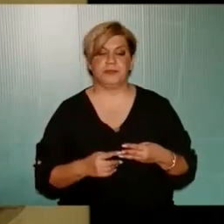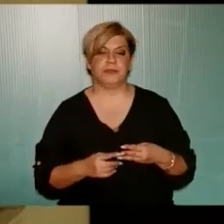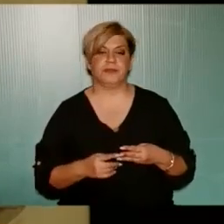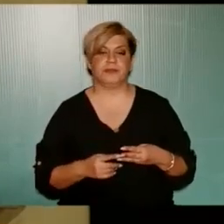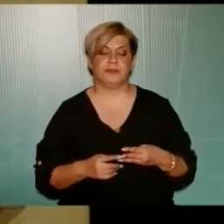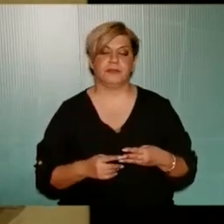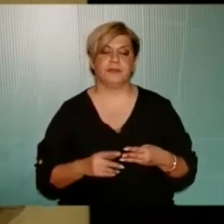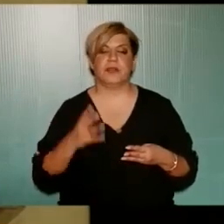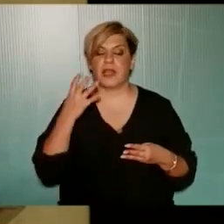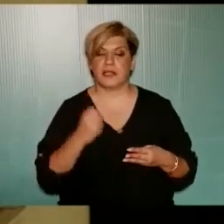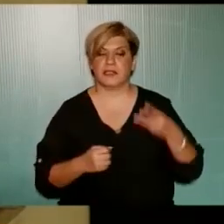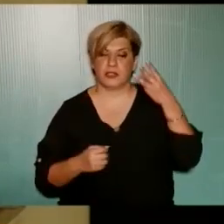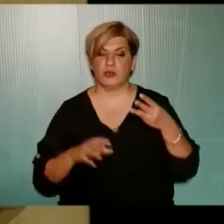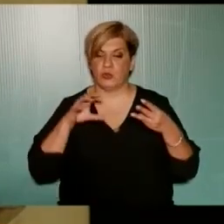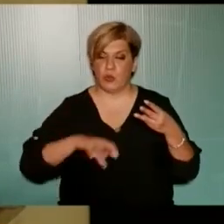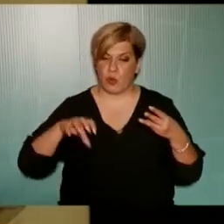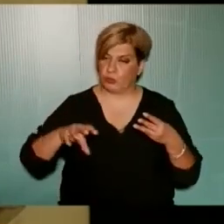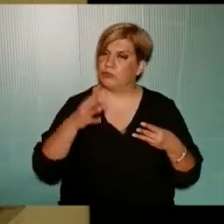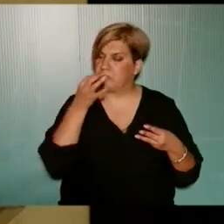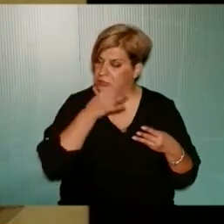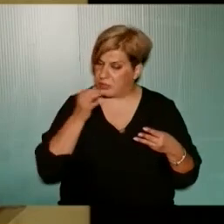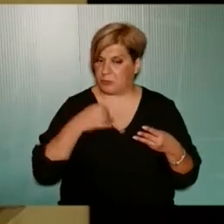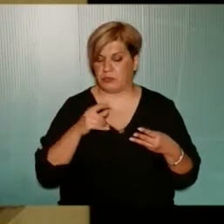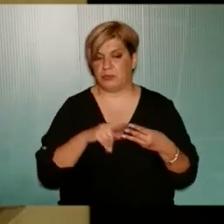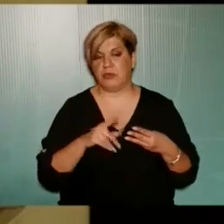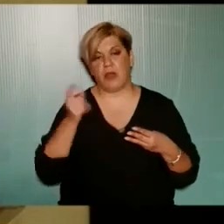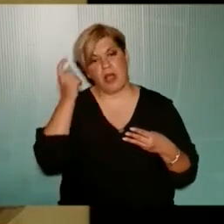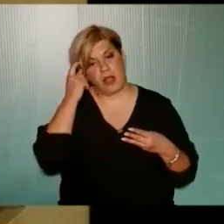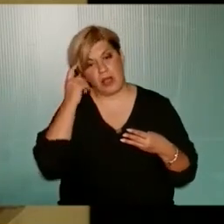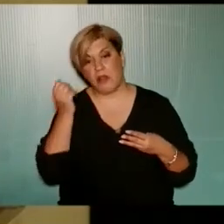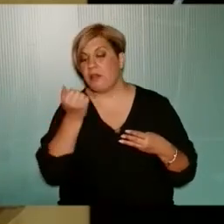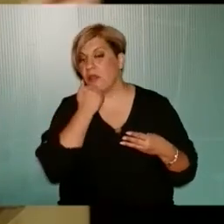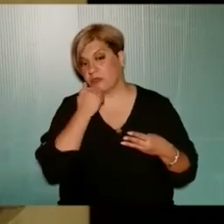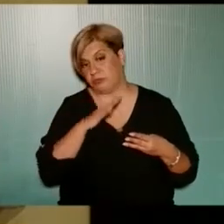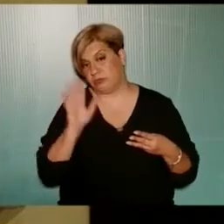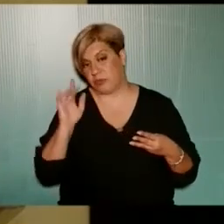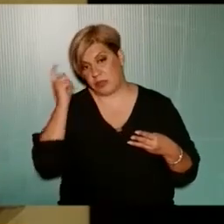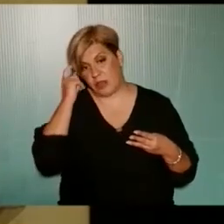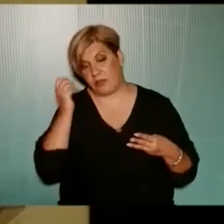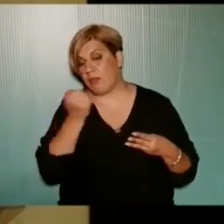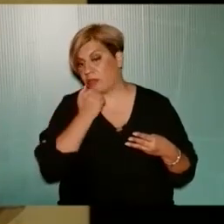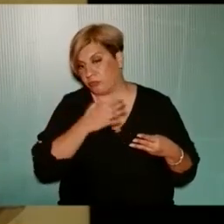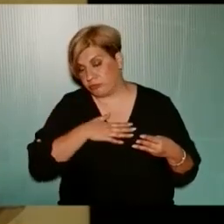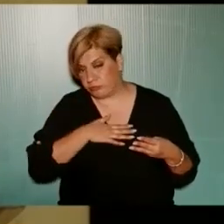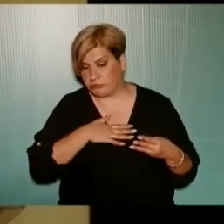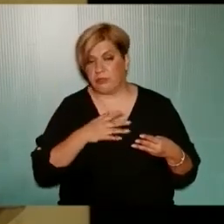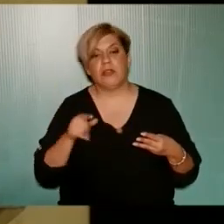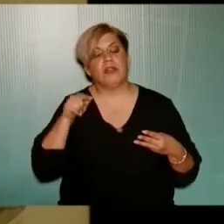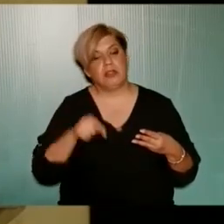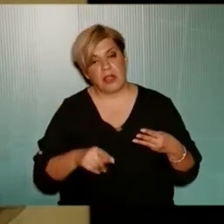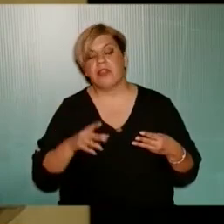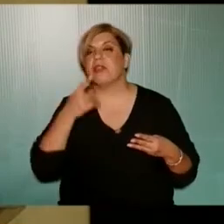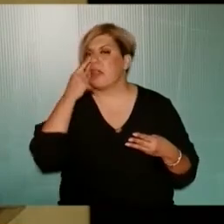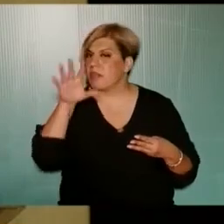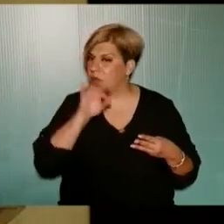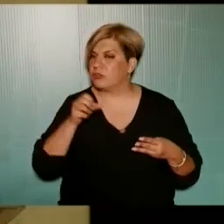Λοιπόν, είπατε ότι έχετε λοιπόν τρεις χώρους Πείτε τους τους τρεις χώρους Εγώ άλλο κατάλαβα, έκανα λάθος εγώ λοιπόν Και θα διαλέξουν οι